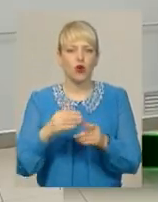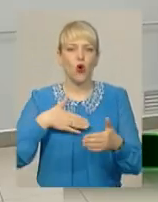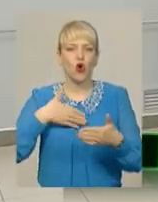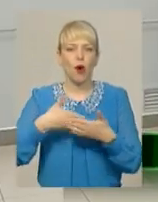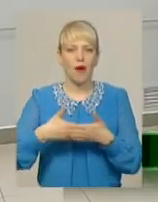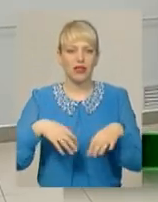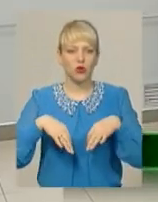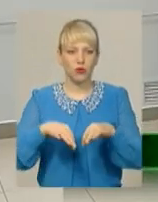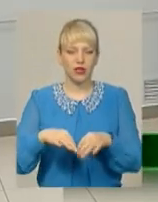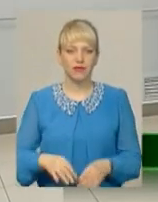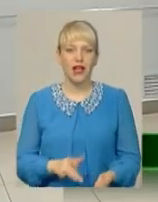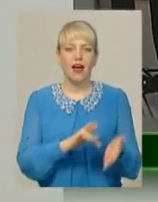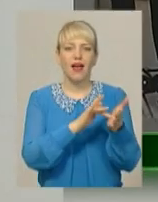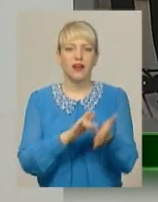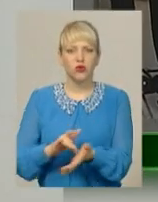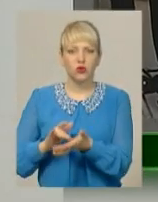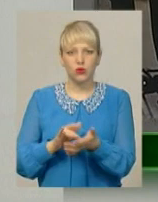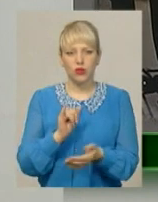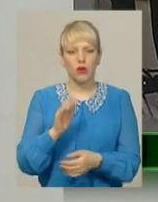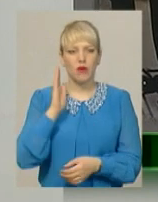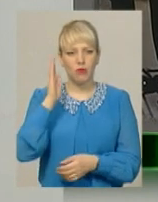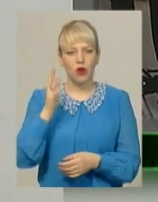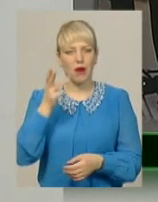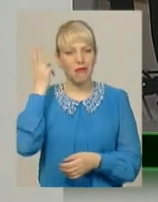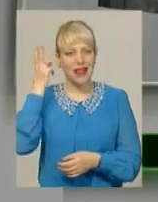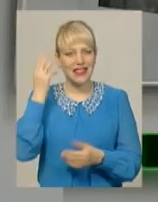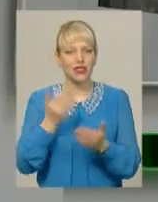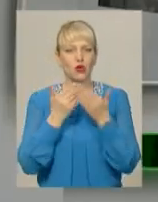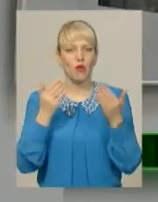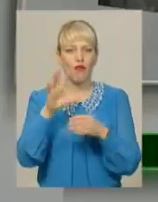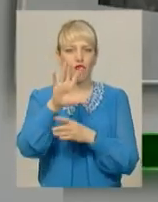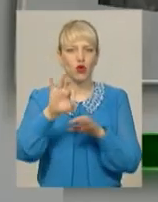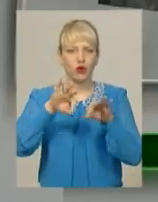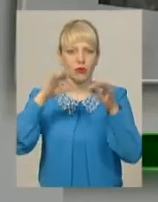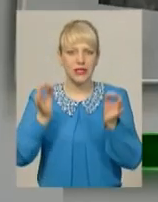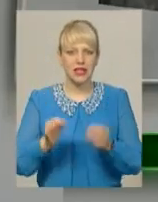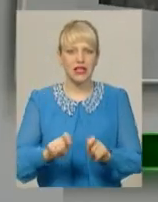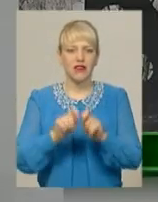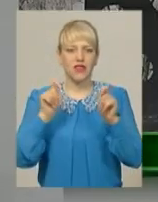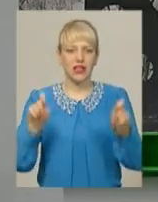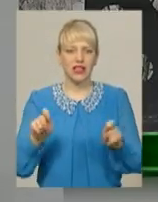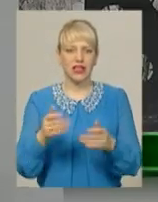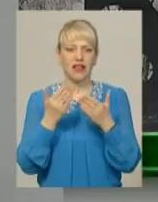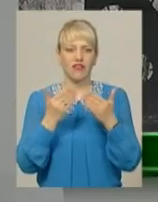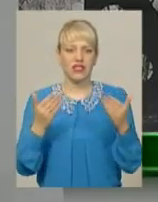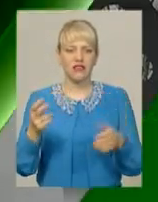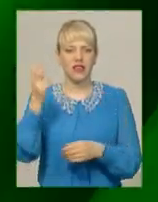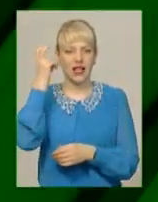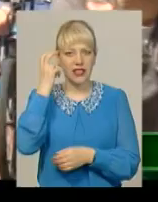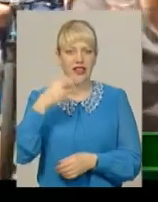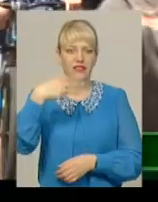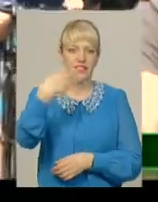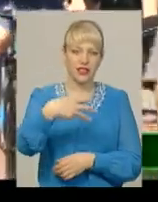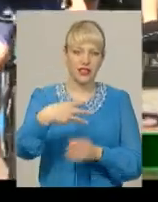Екскурсія у майбутнє. У Хмельницькому музеї студії фотомистецтва відкрилась виставка «Світлин Київ-2018».